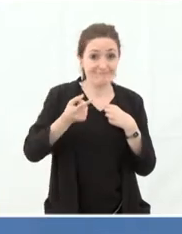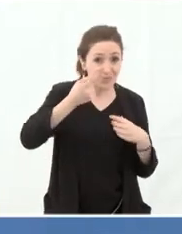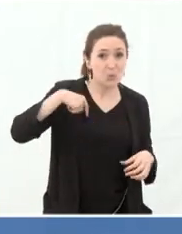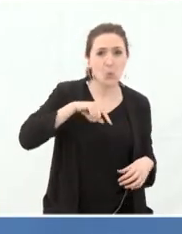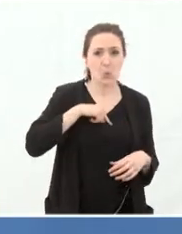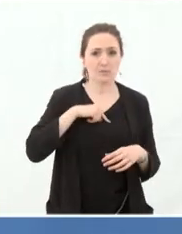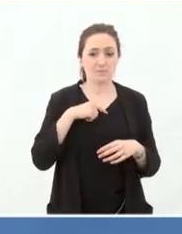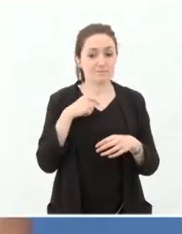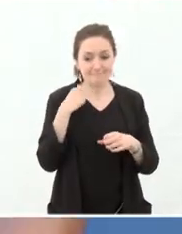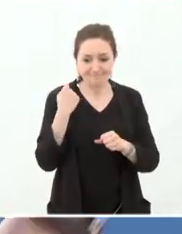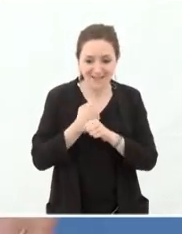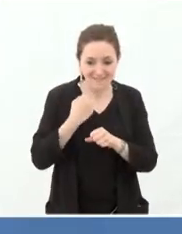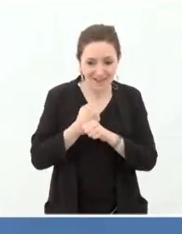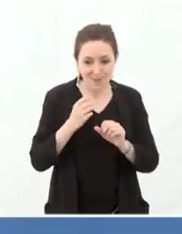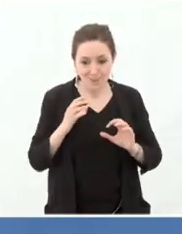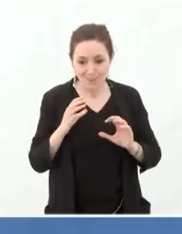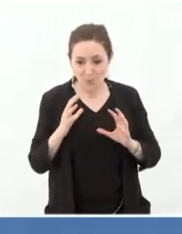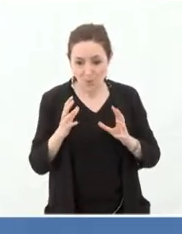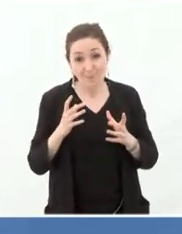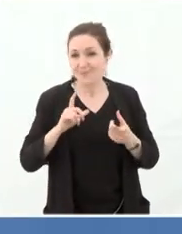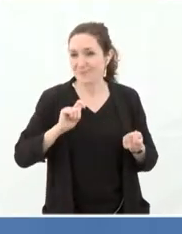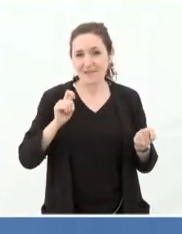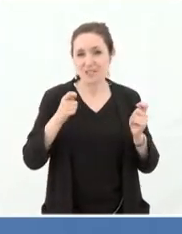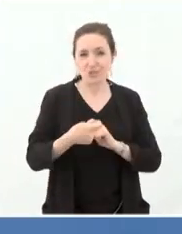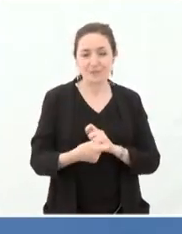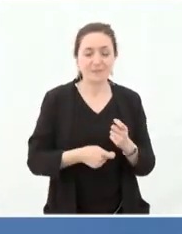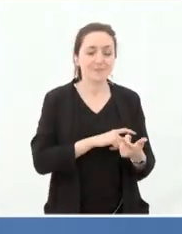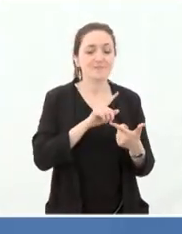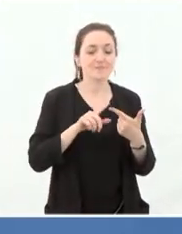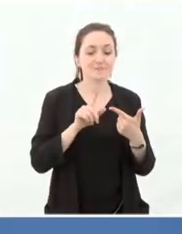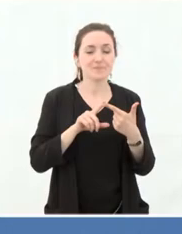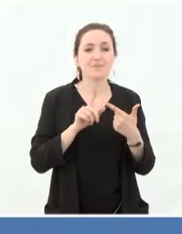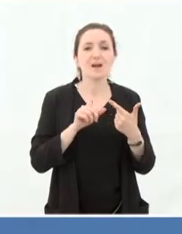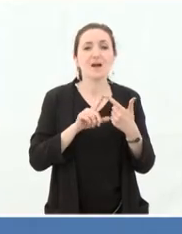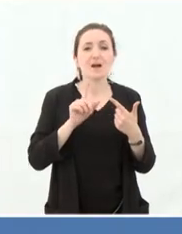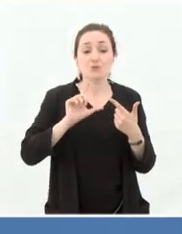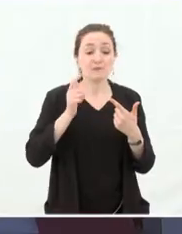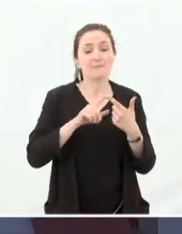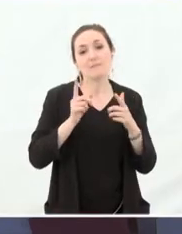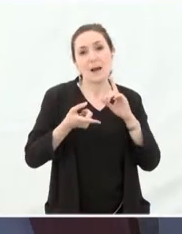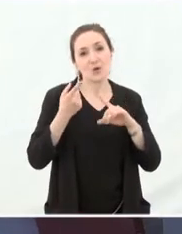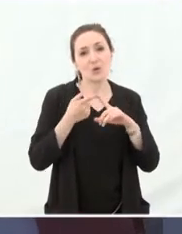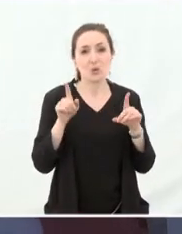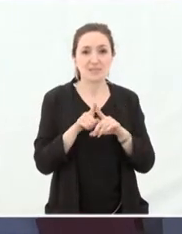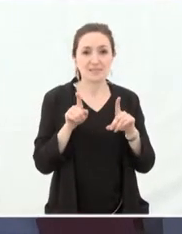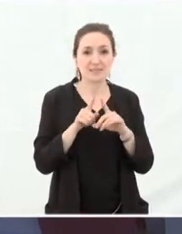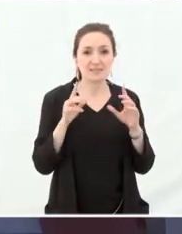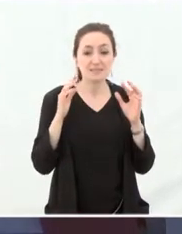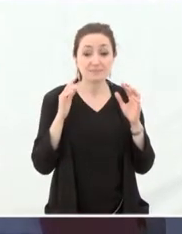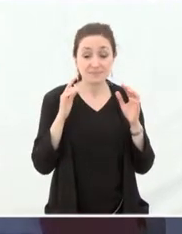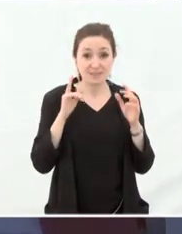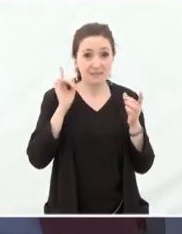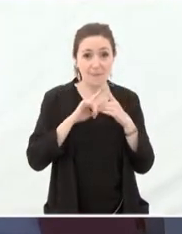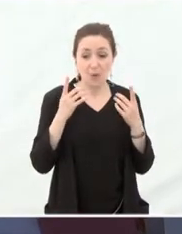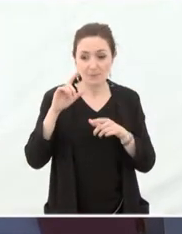nous travaillons, dont nous pensons l'humanitaire dans les années qui viennent. La deuxième clé, elle est essentielle aussi, elle est liée aux gens, aux